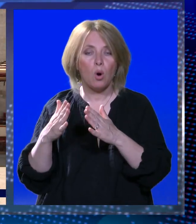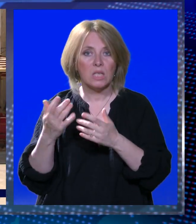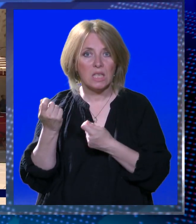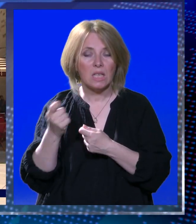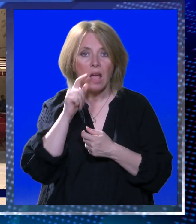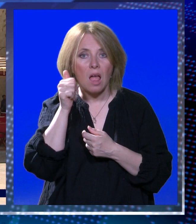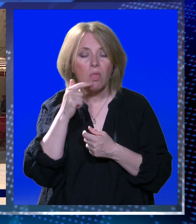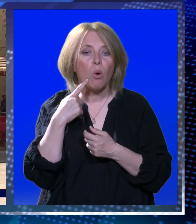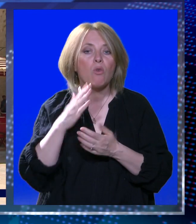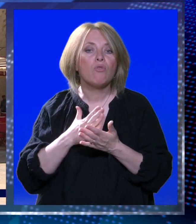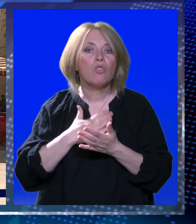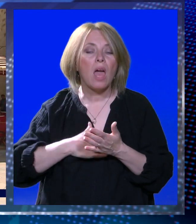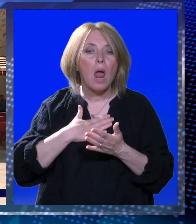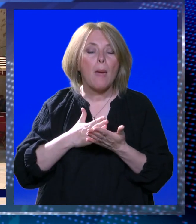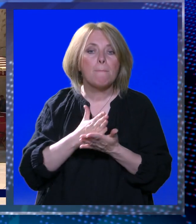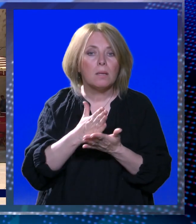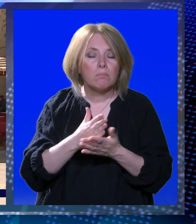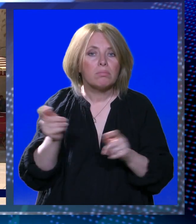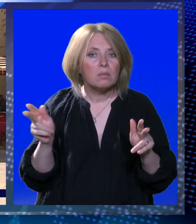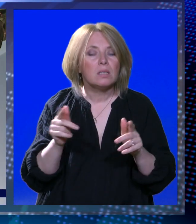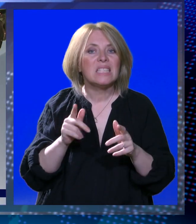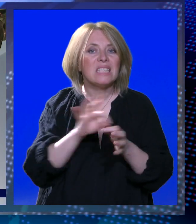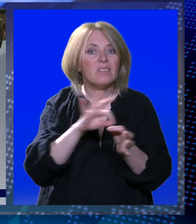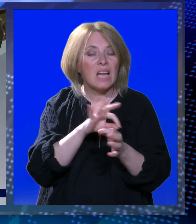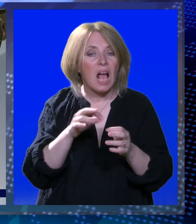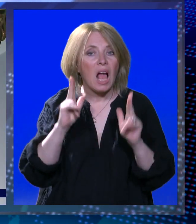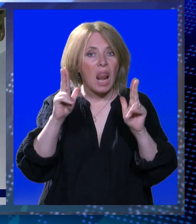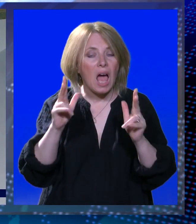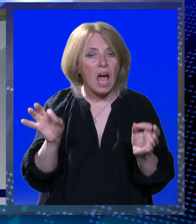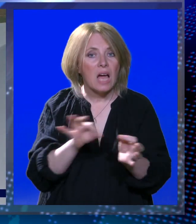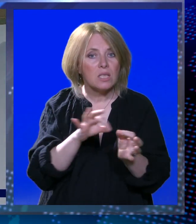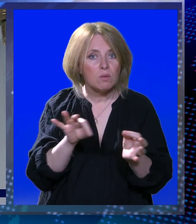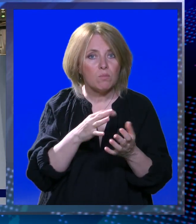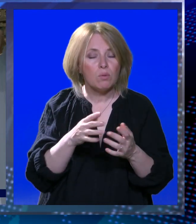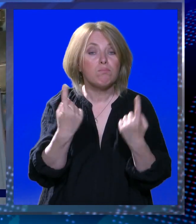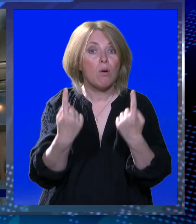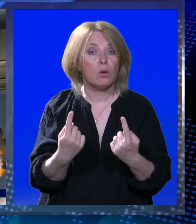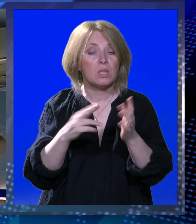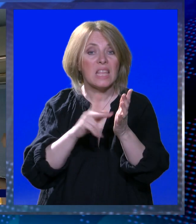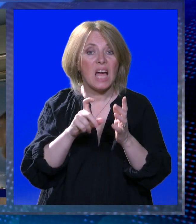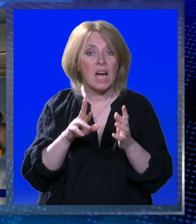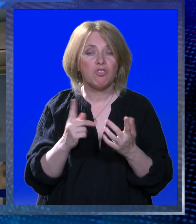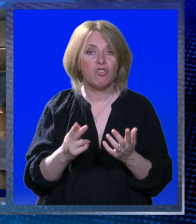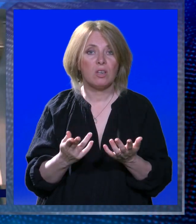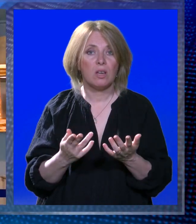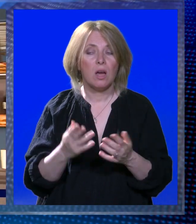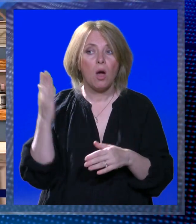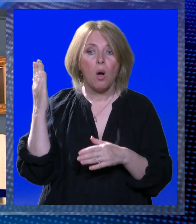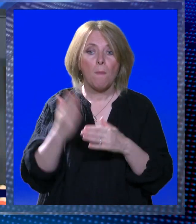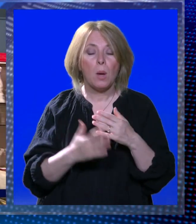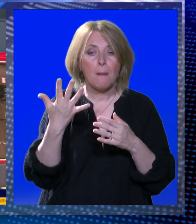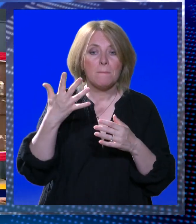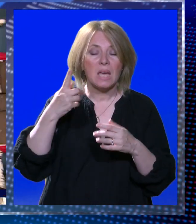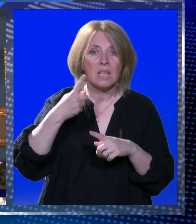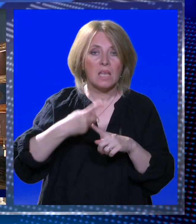koji žele izvoditi glazbu, pronaći će način. Postoji mogućnost. Posljednih 5,5 godina nisam